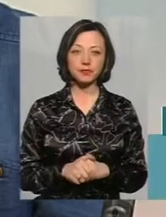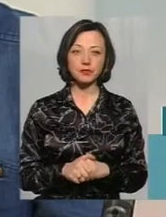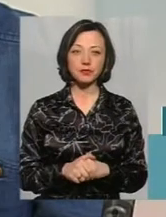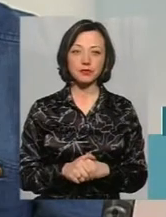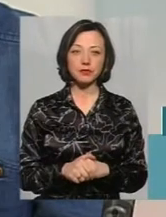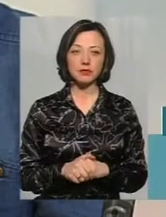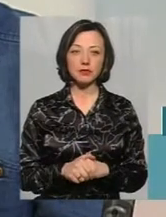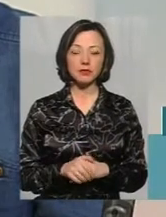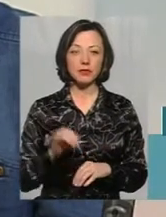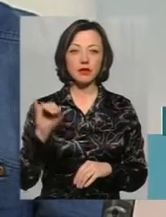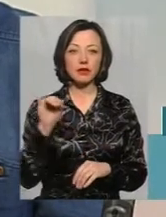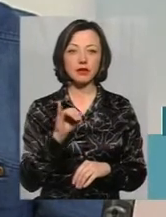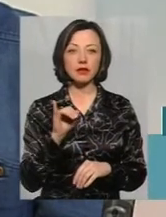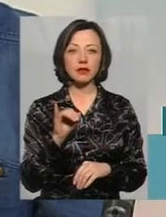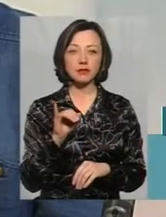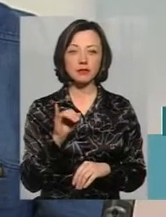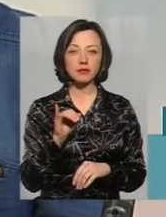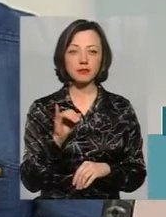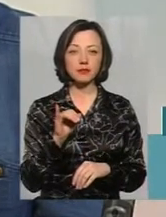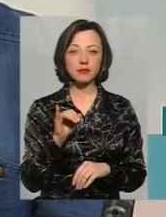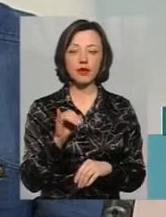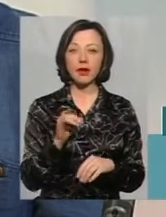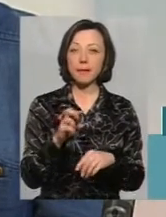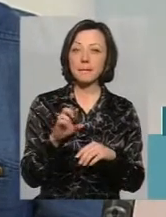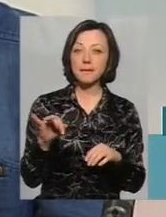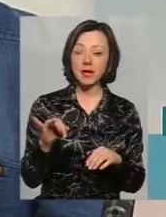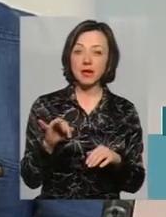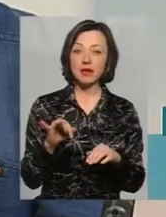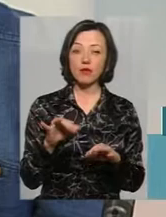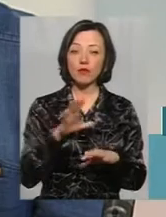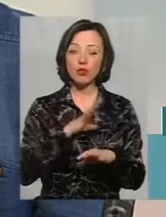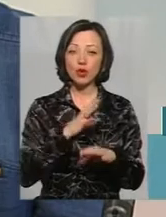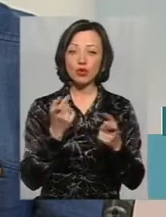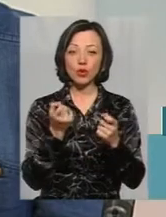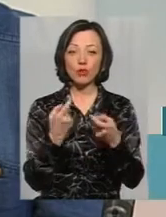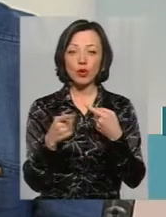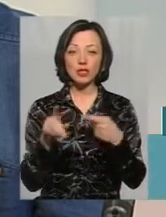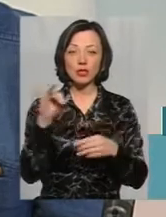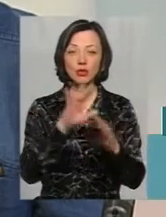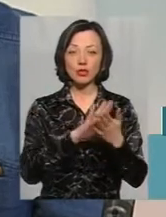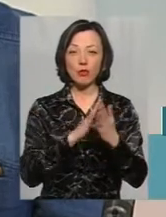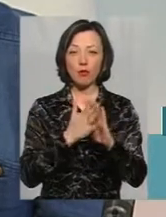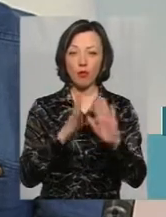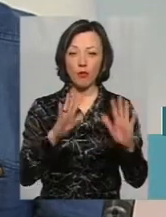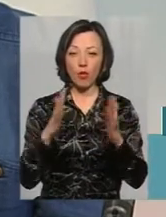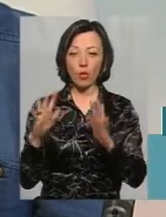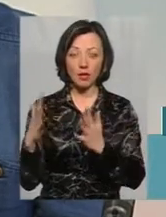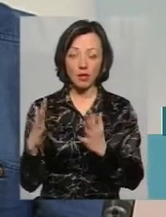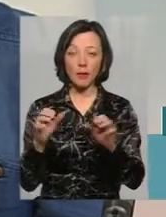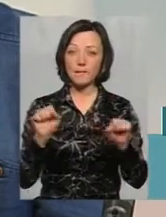якби склалися трошки по-іншому історичні події, можливо б і